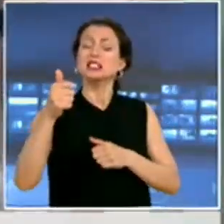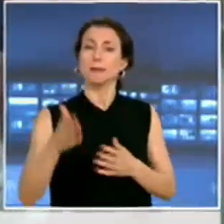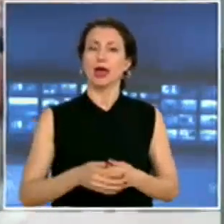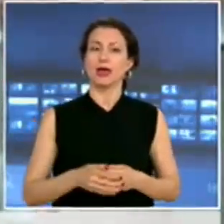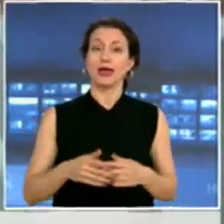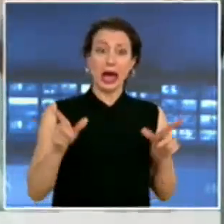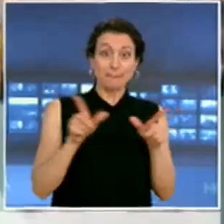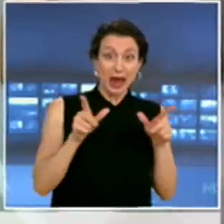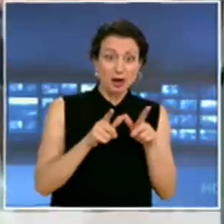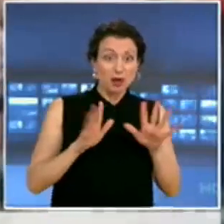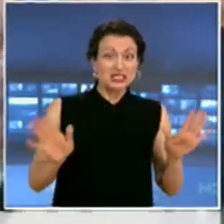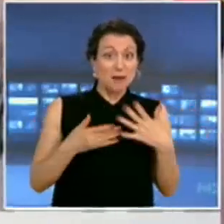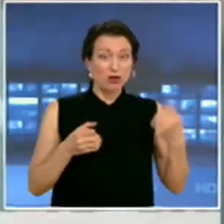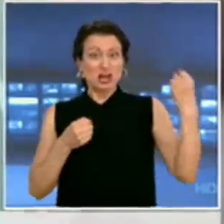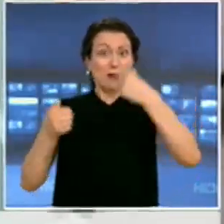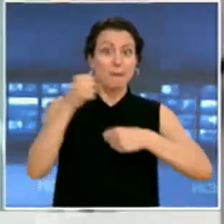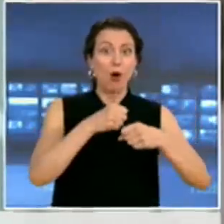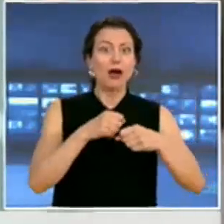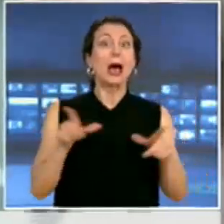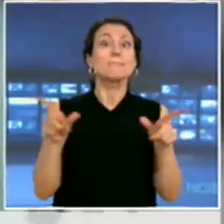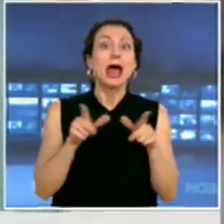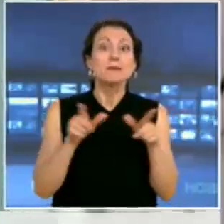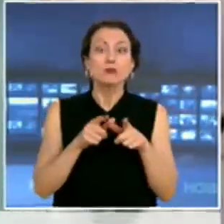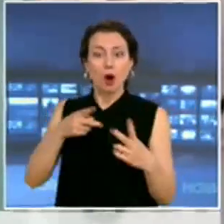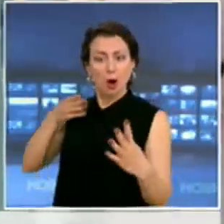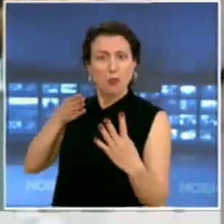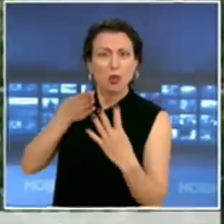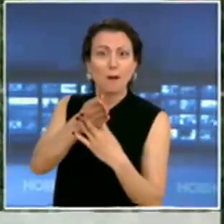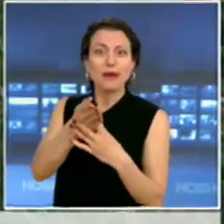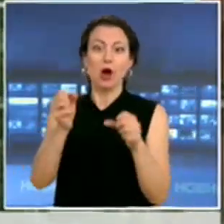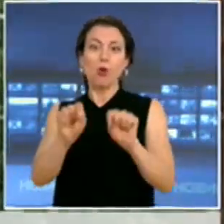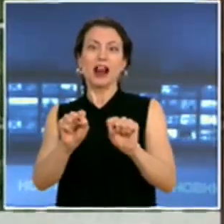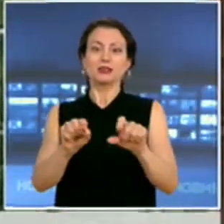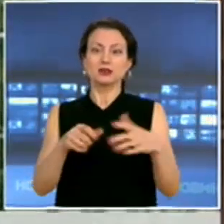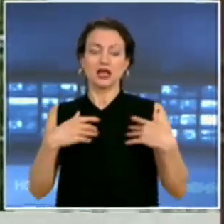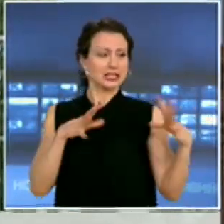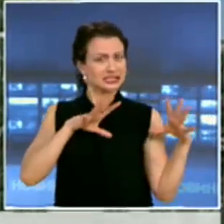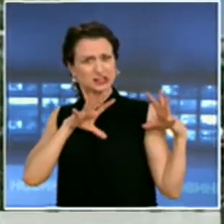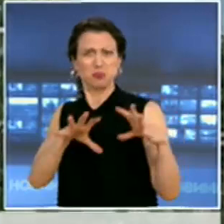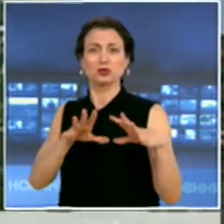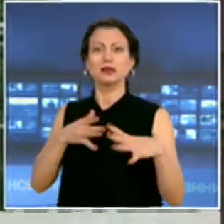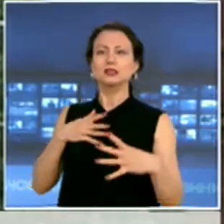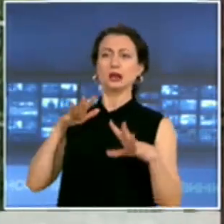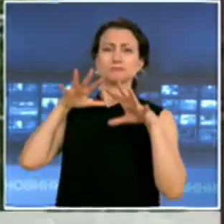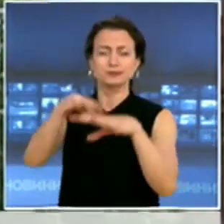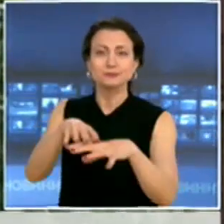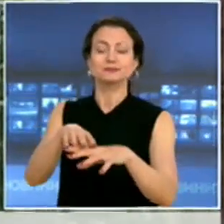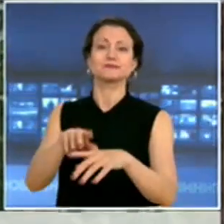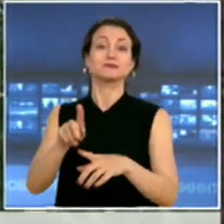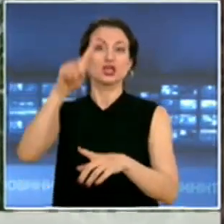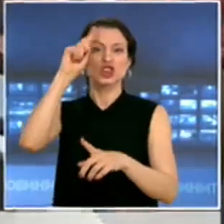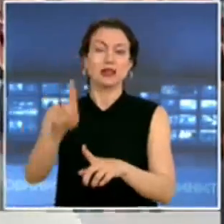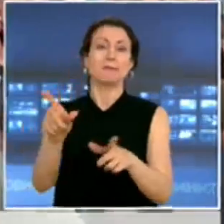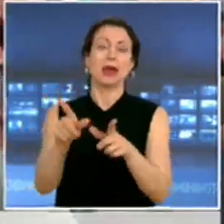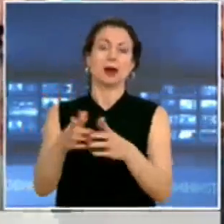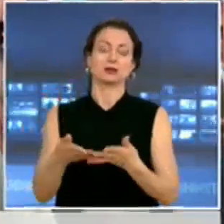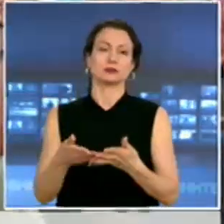зад нея. Майя Манолова проби охраната и всички ние бяхме избутани към нея. Протестиращите срещу правителството за втори